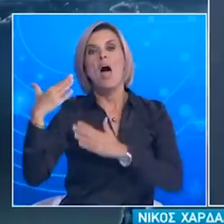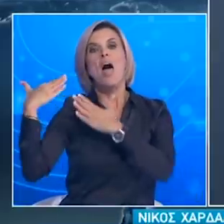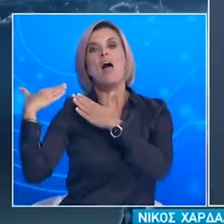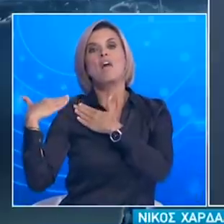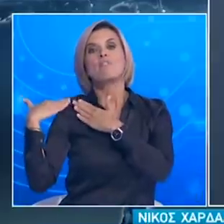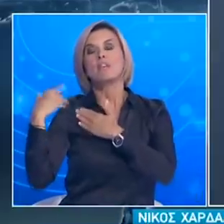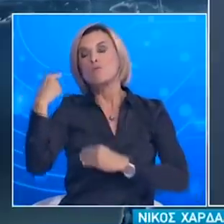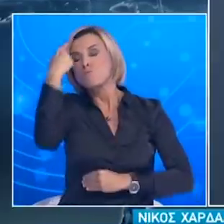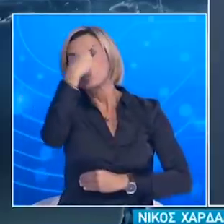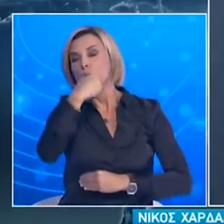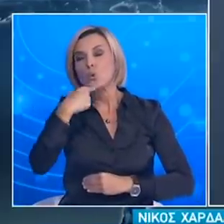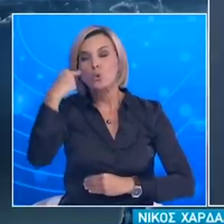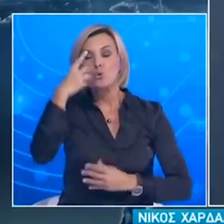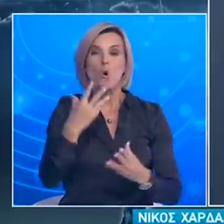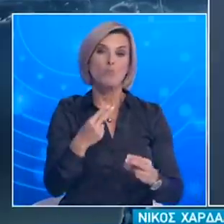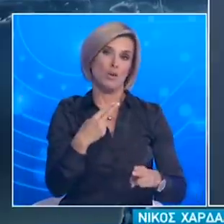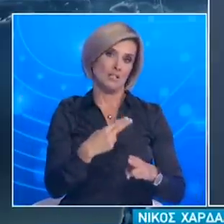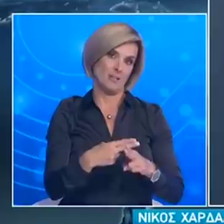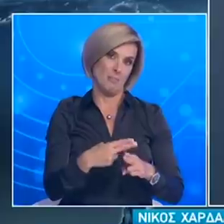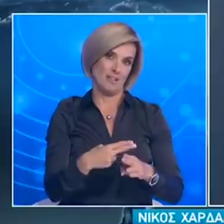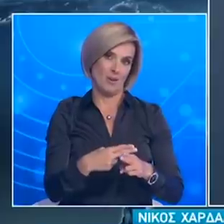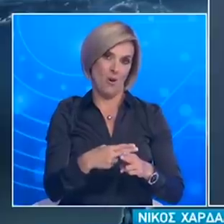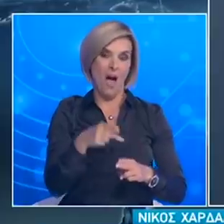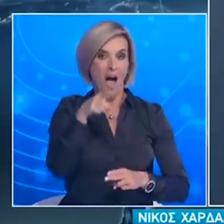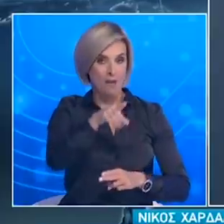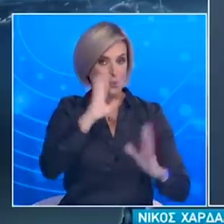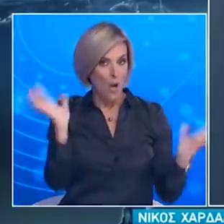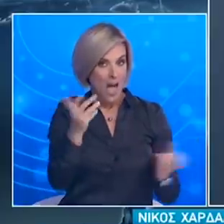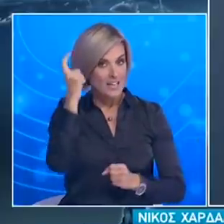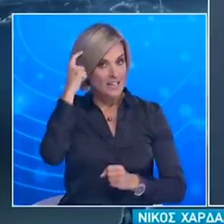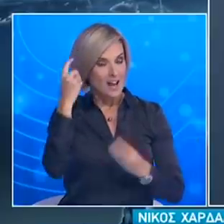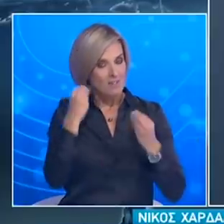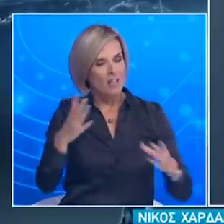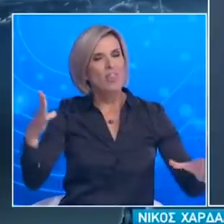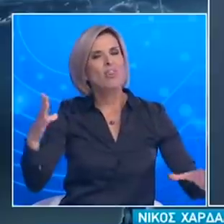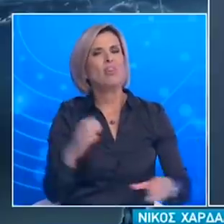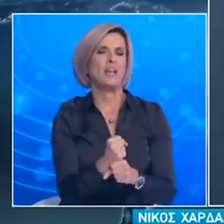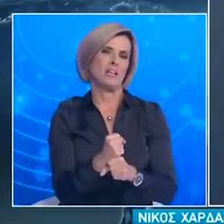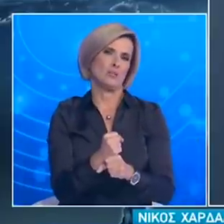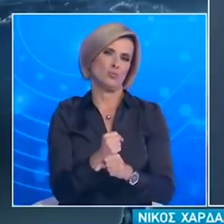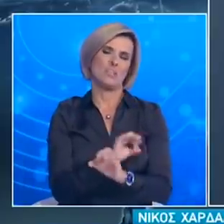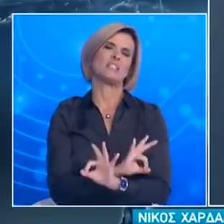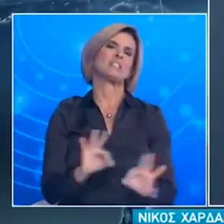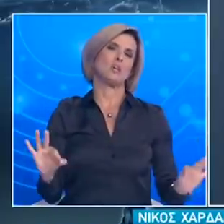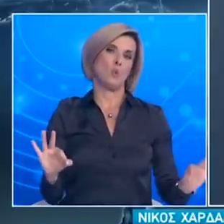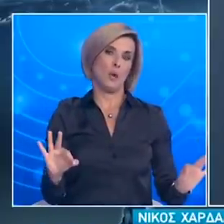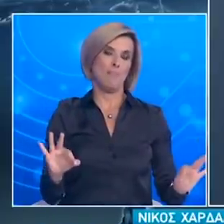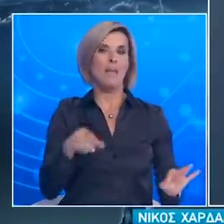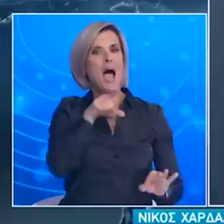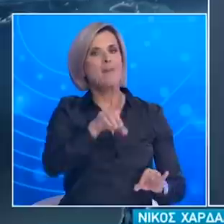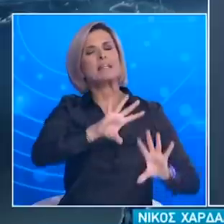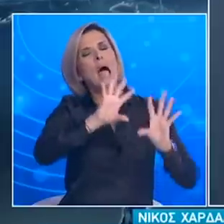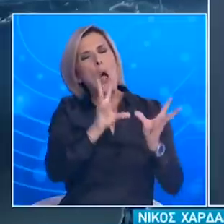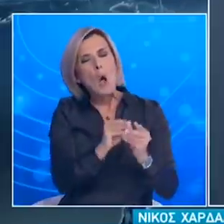είναι η ετομική ευθύνη για να βγούμε όλοι μαζί νικητές σε αυτόν τον πόλεμο Προφανώς και τα φαινόμενα αυτά αποτελούν